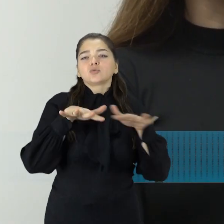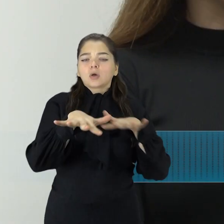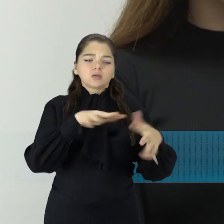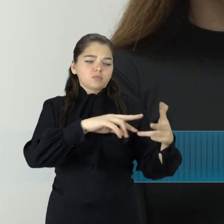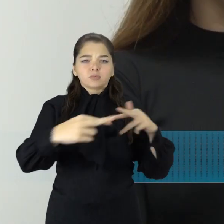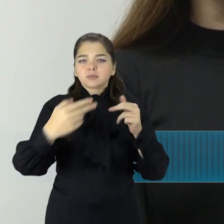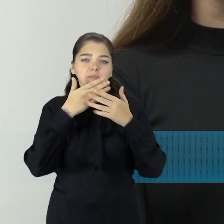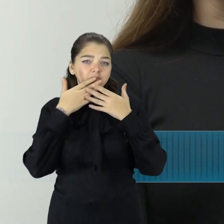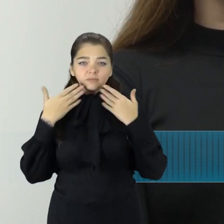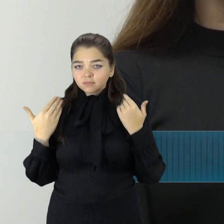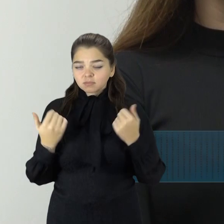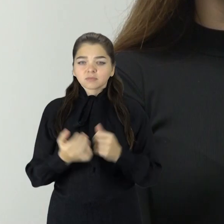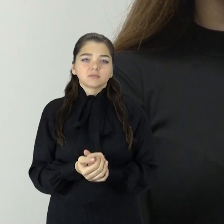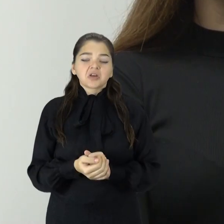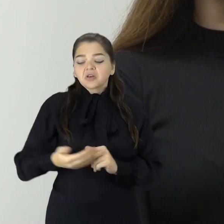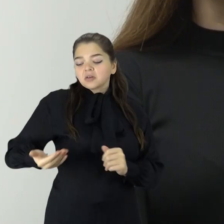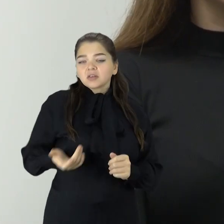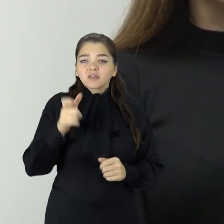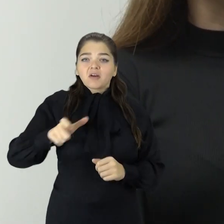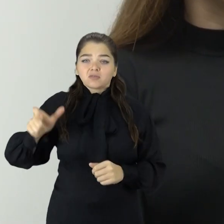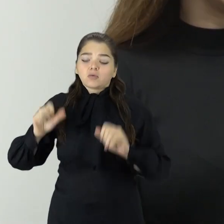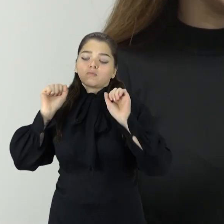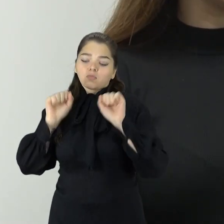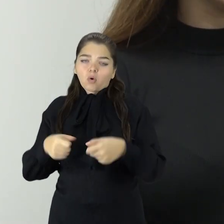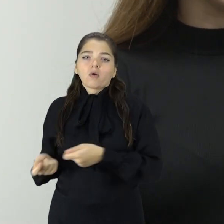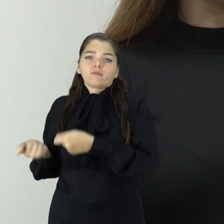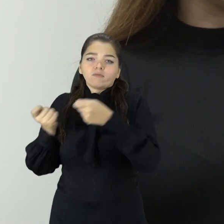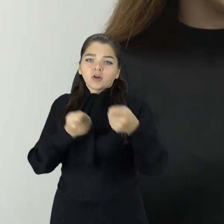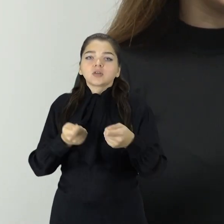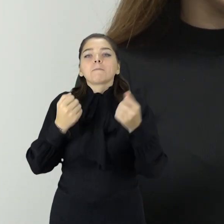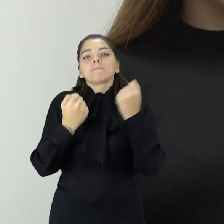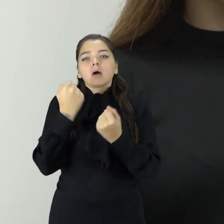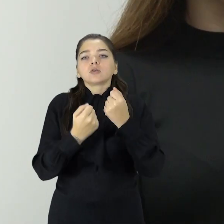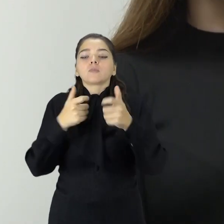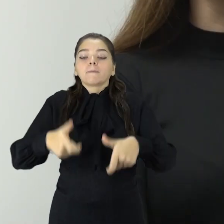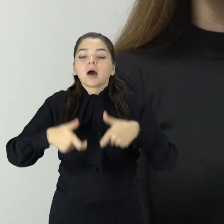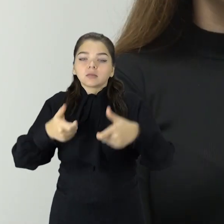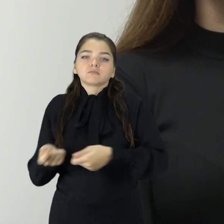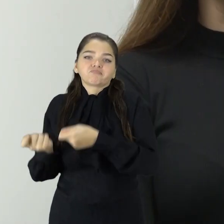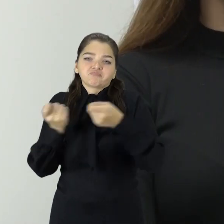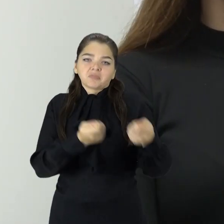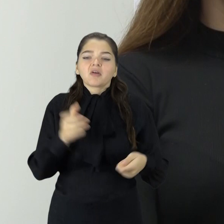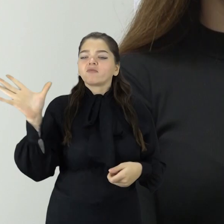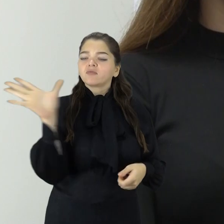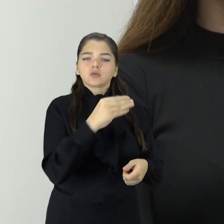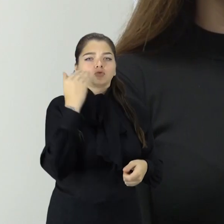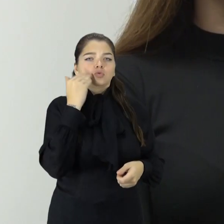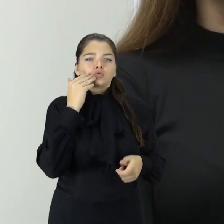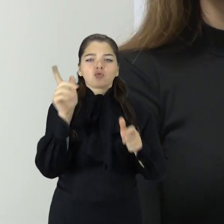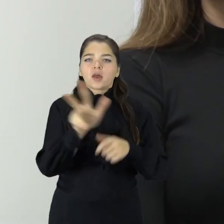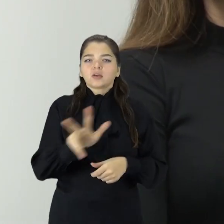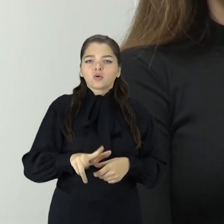nėra pasikeitusi ir gyventojai gali pristatyti lengvųjų automobilių padangas į visas Šiuliu regione